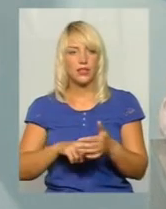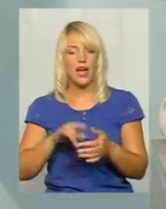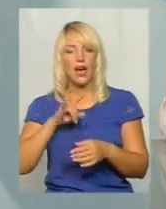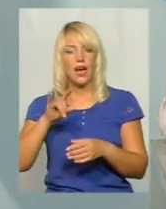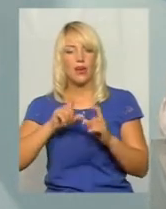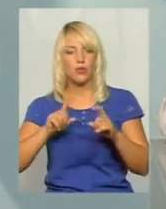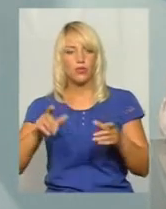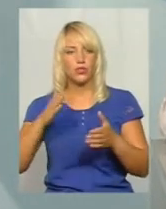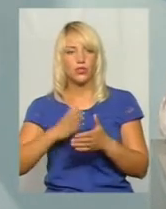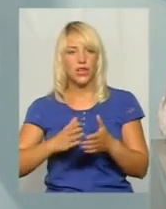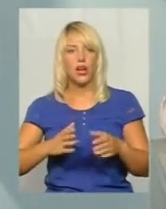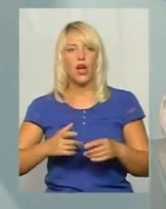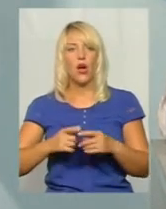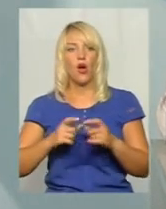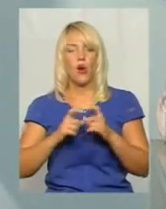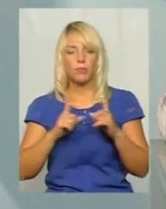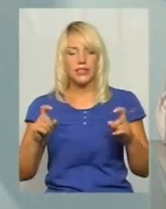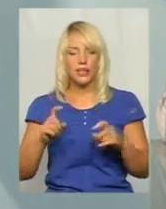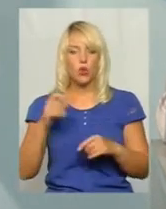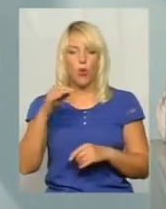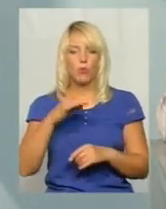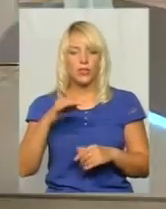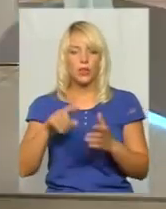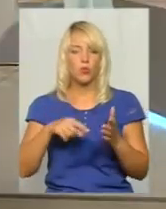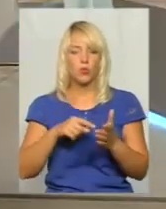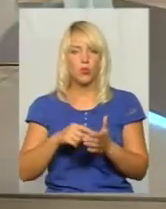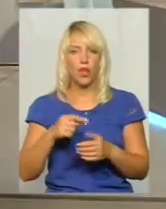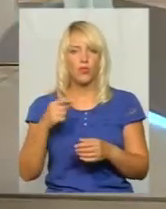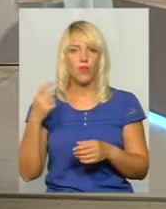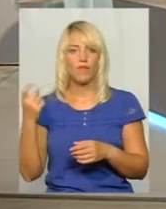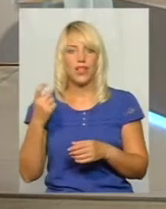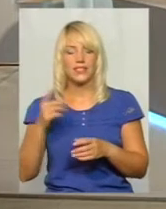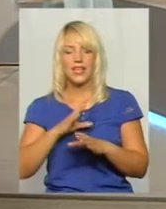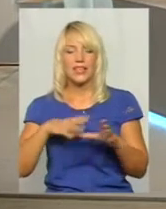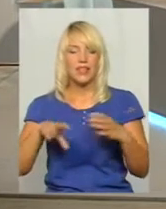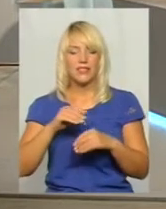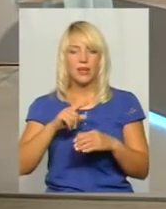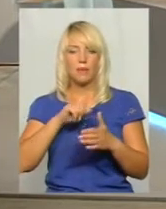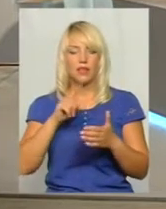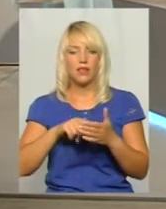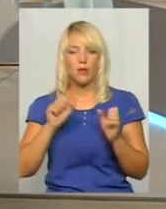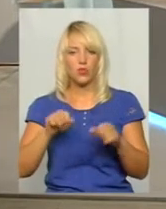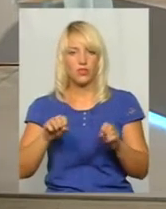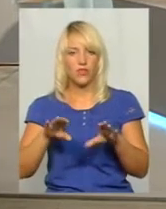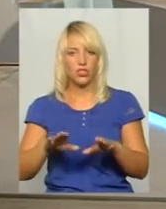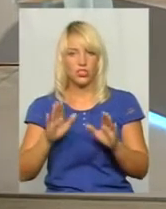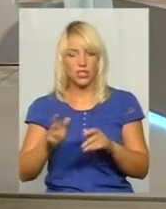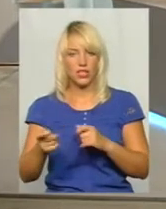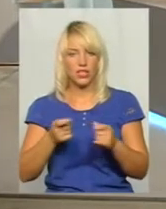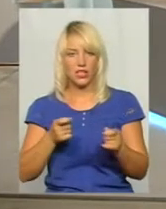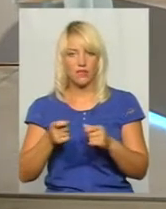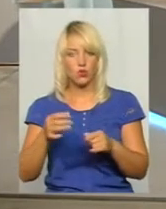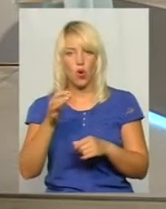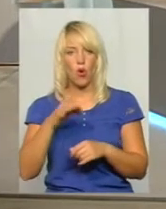об'єкт обласної комунальної власності. І не всіх питання можливо вирішувати тільки керівництво обласної ради. Але